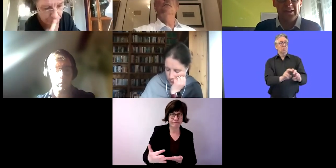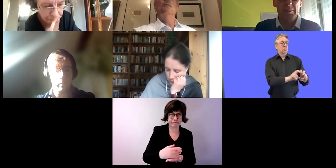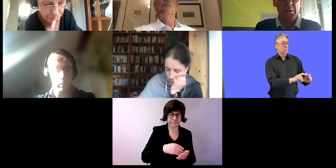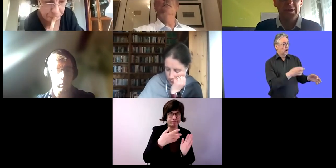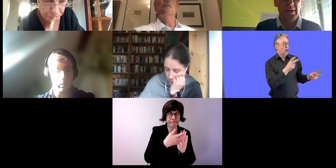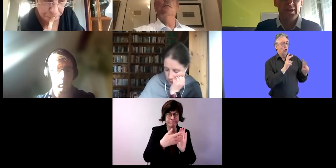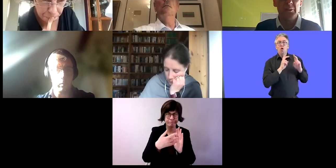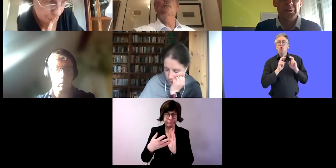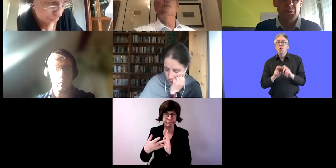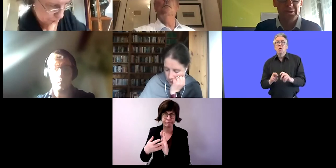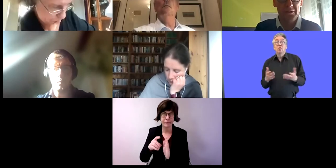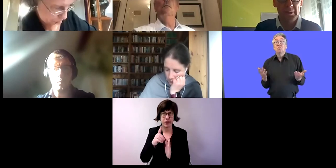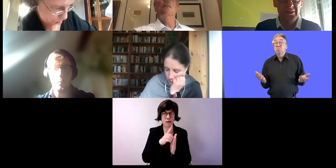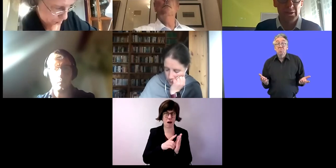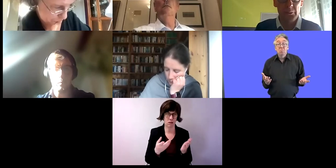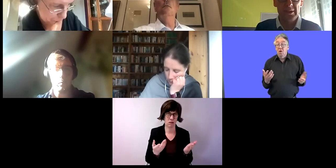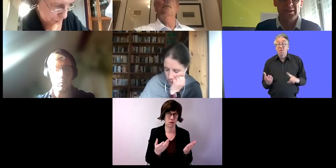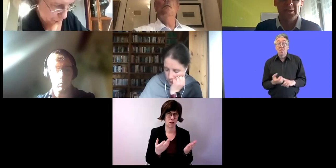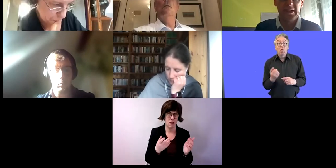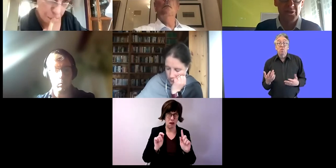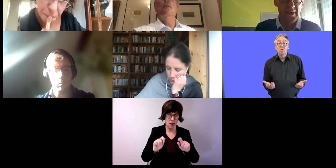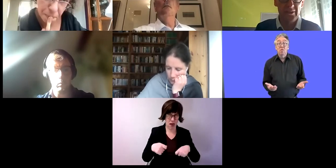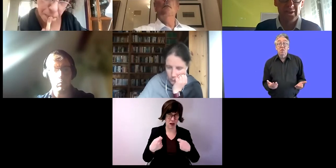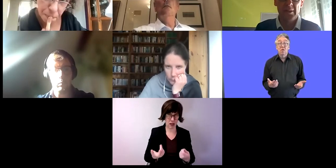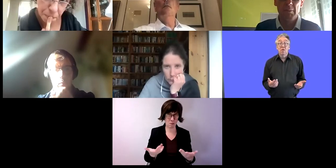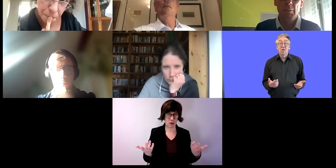und kamen da zum Schluss,